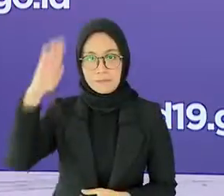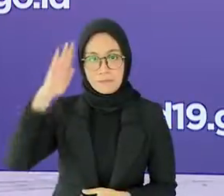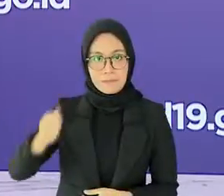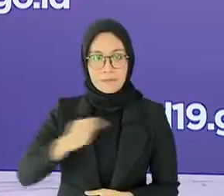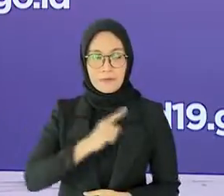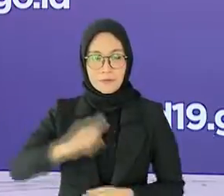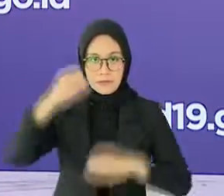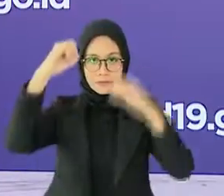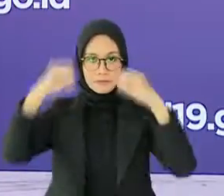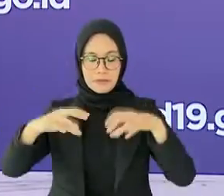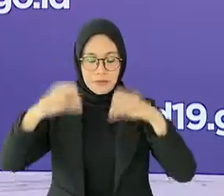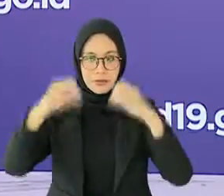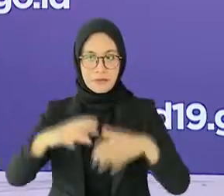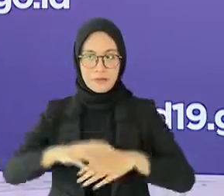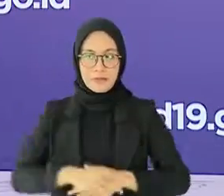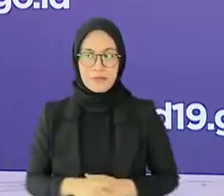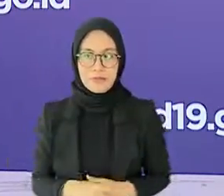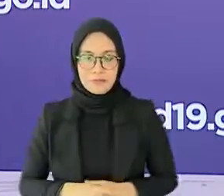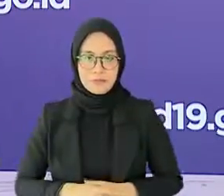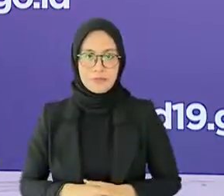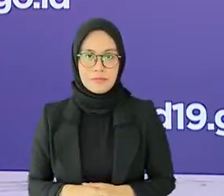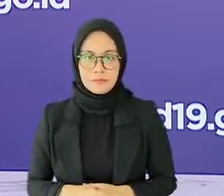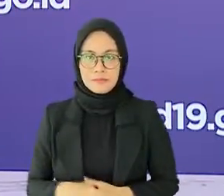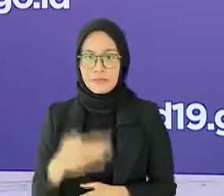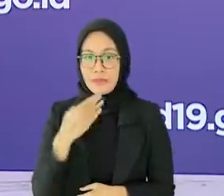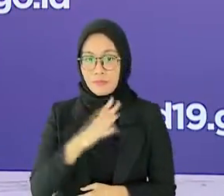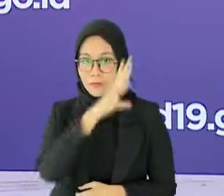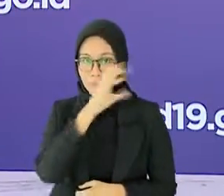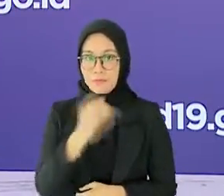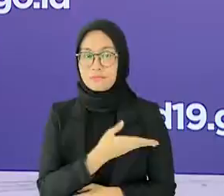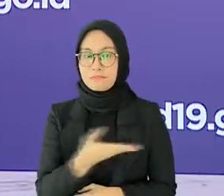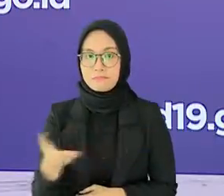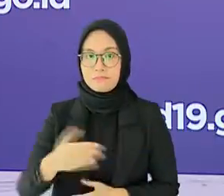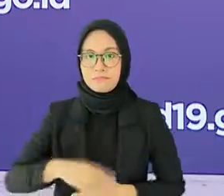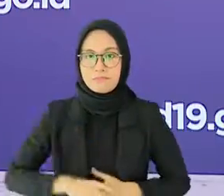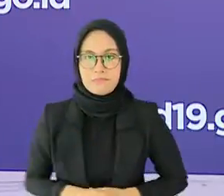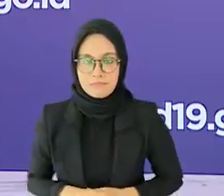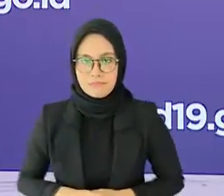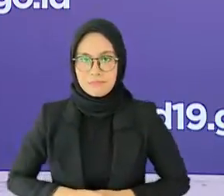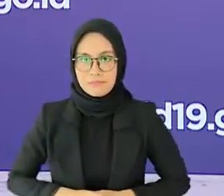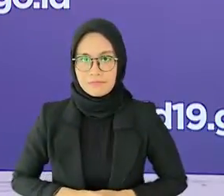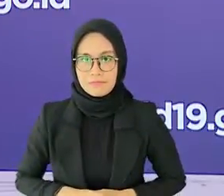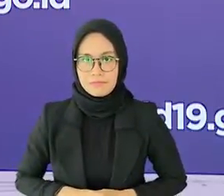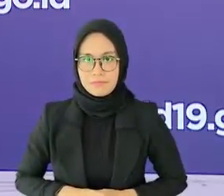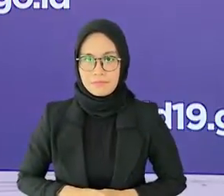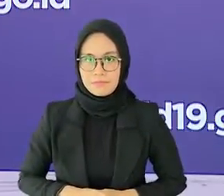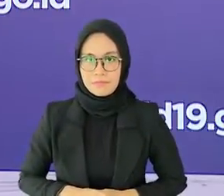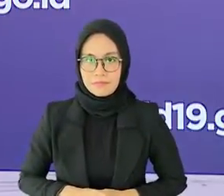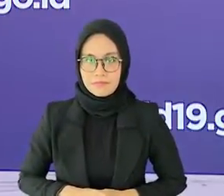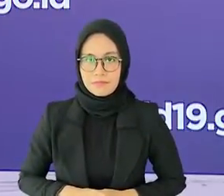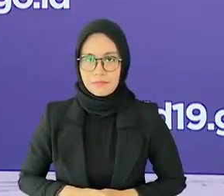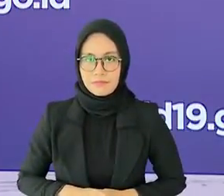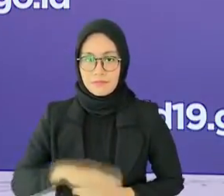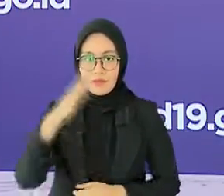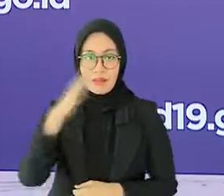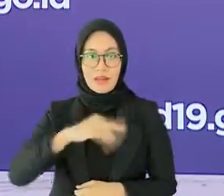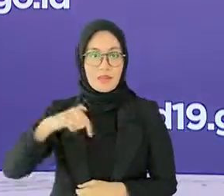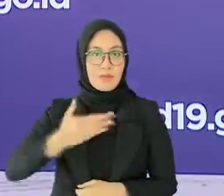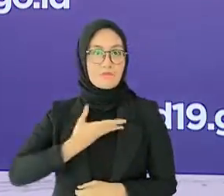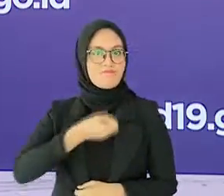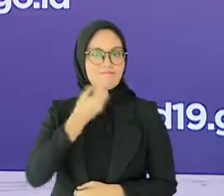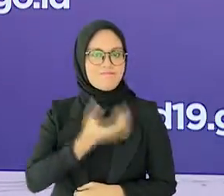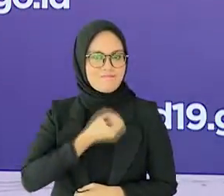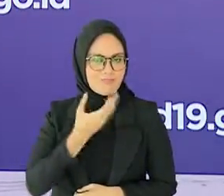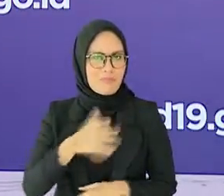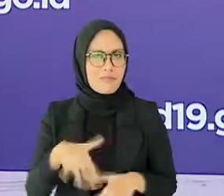Assalamualaikum warahmatullahi wabarakatuh. Selamat sore, salam sejahtera untuk kita semuanya. Hari ini saya akan